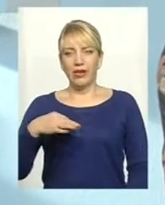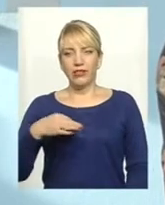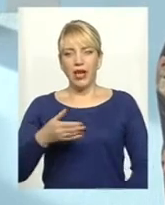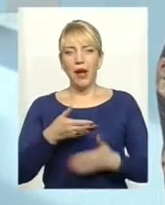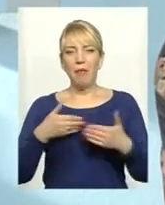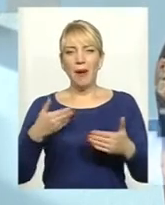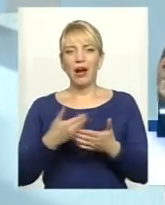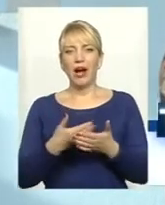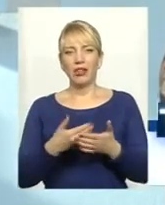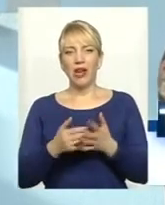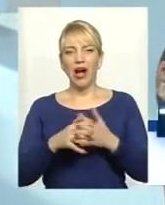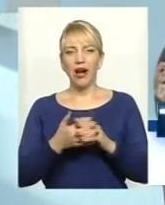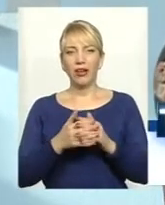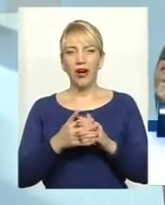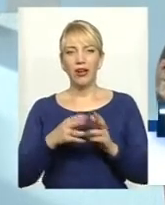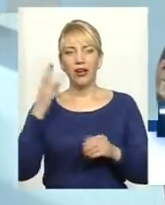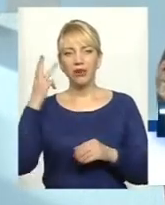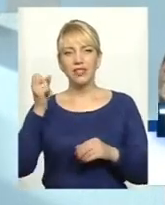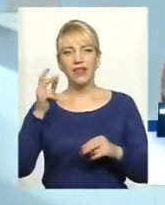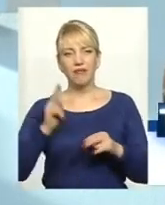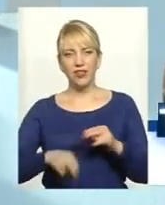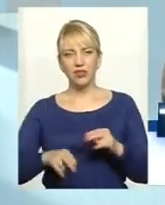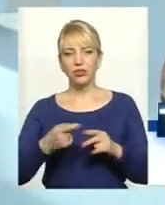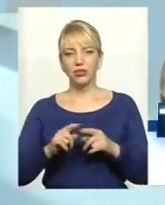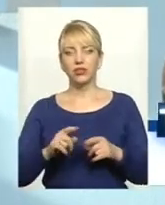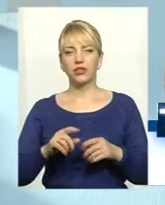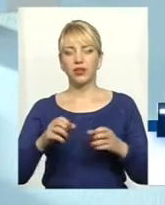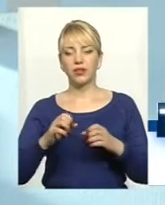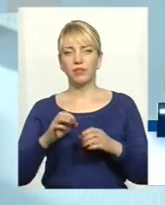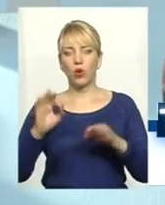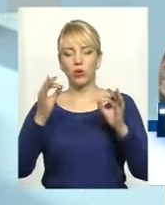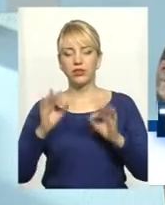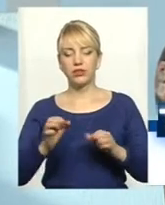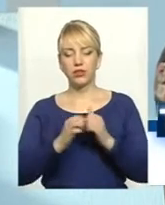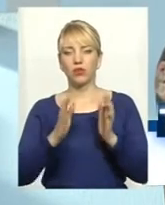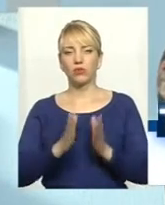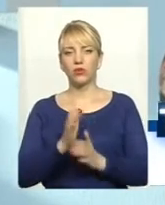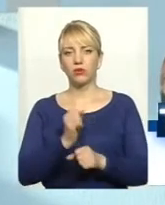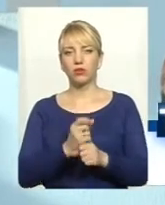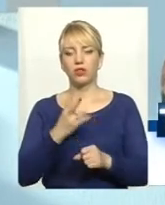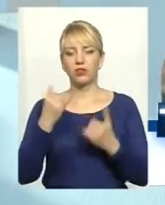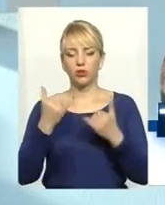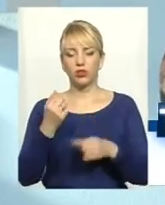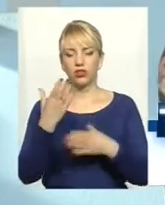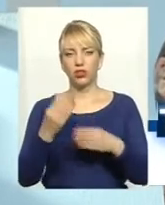Ми практично, аграрії Хмельниччини, практично завершують осінній комплекс робіт. На сьогоднішній намолочено